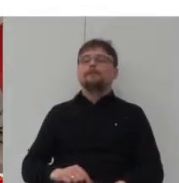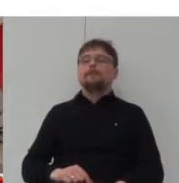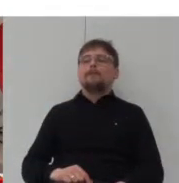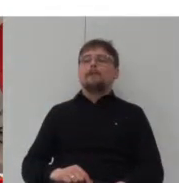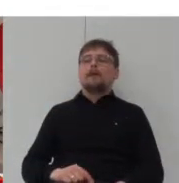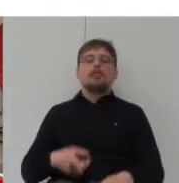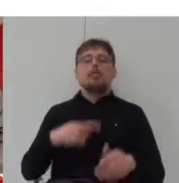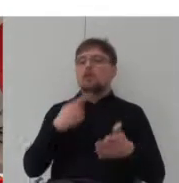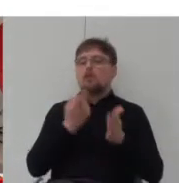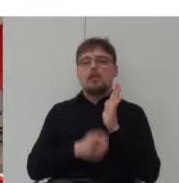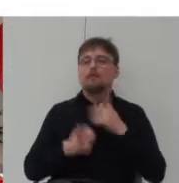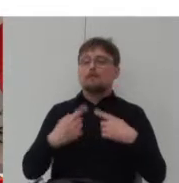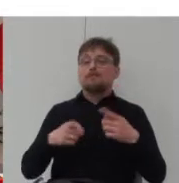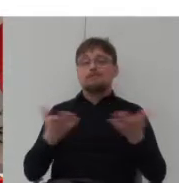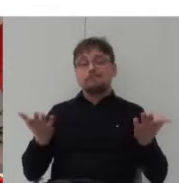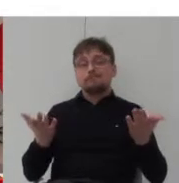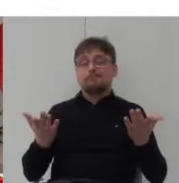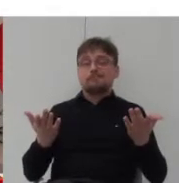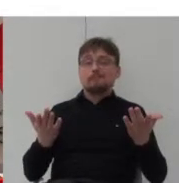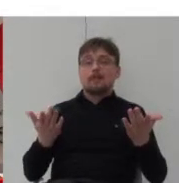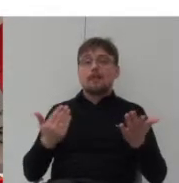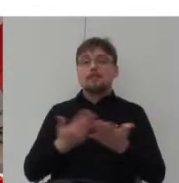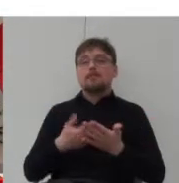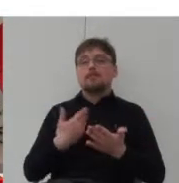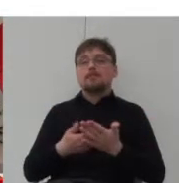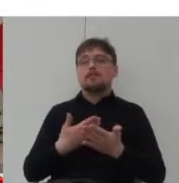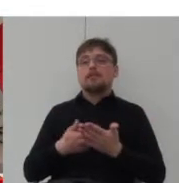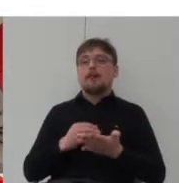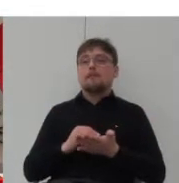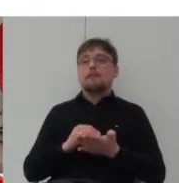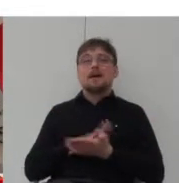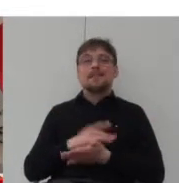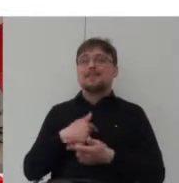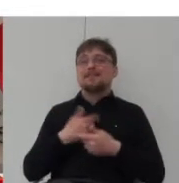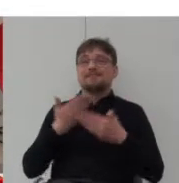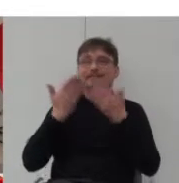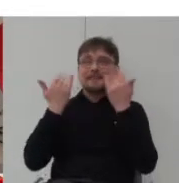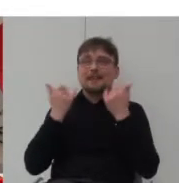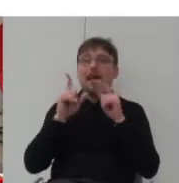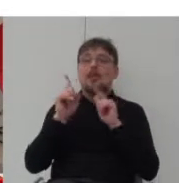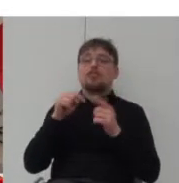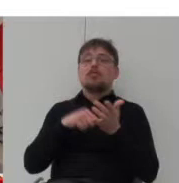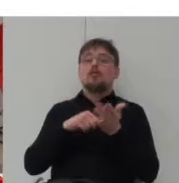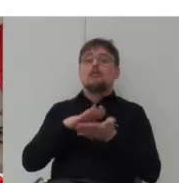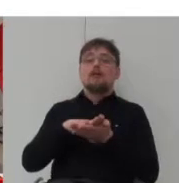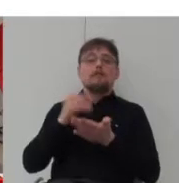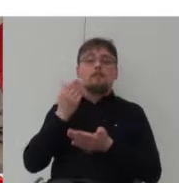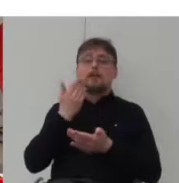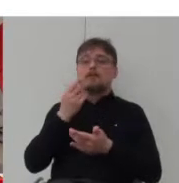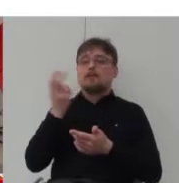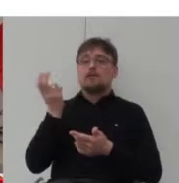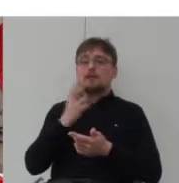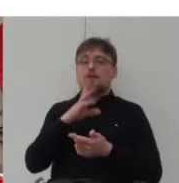się tego zrealizować więc praktyka jest mi nieznana jednak ten model jest bardzo ciekawy ponieważ